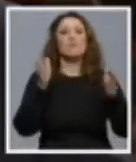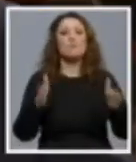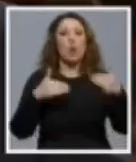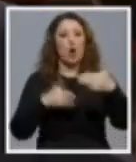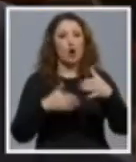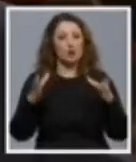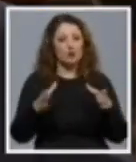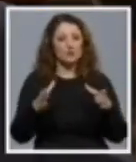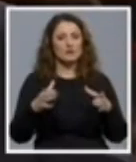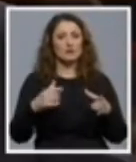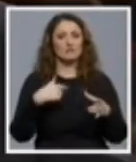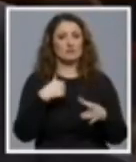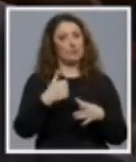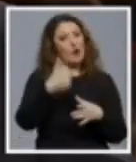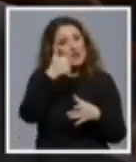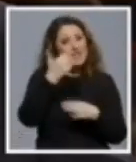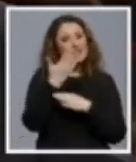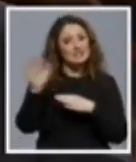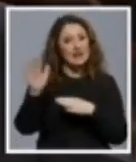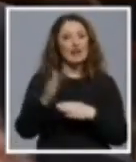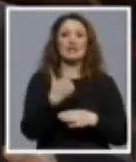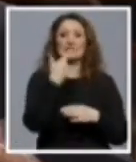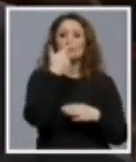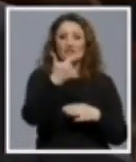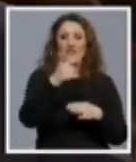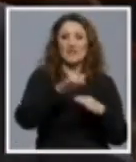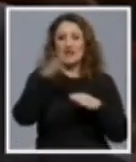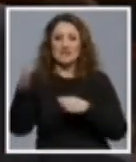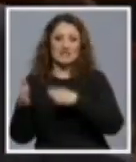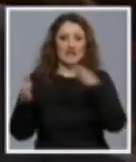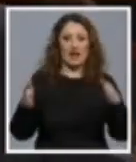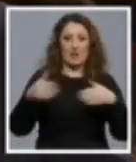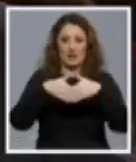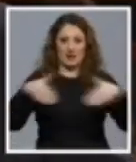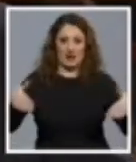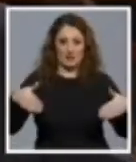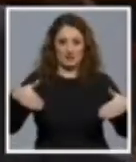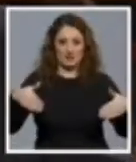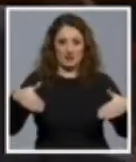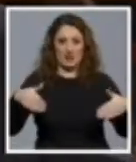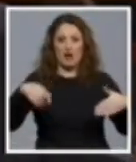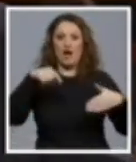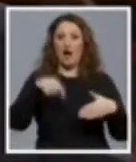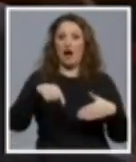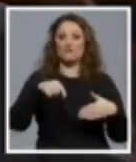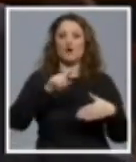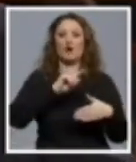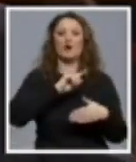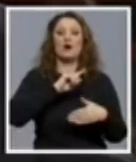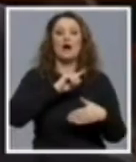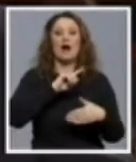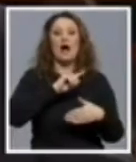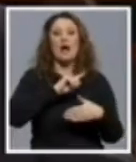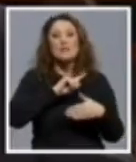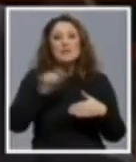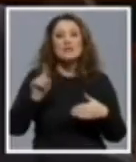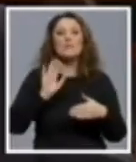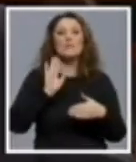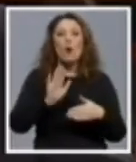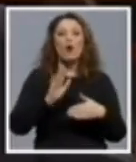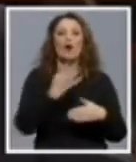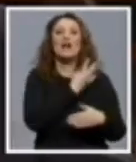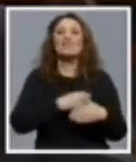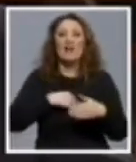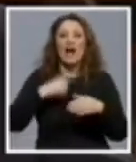dakle, mi smo jedna ta i ista stranka sa dvije strane ove granice, koja nikako i nikada neće biti granica po živome tkivu Hrvatskog naroda.